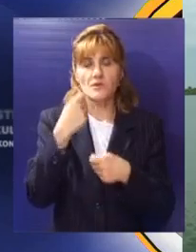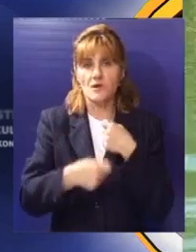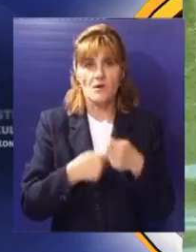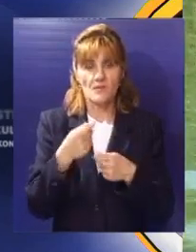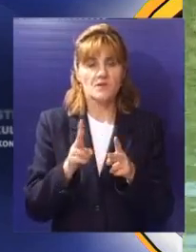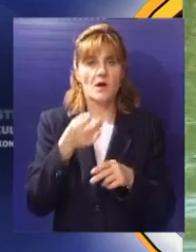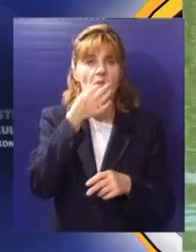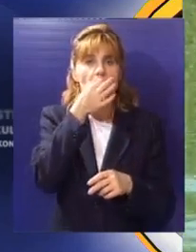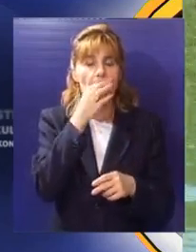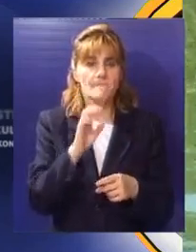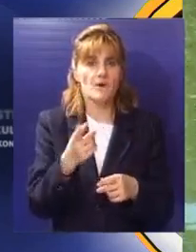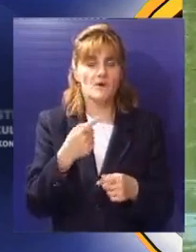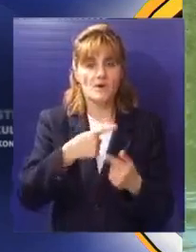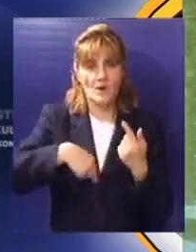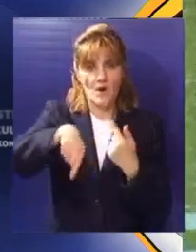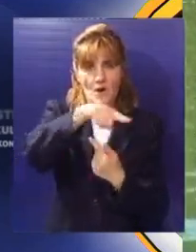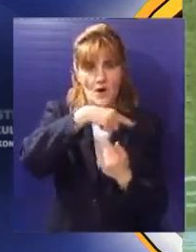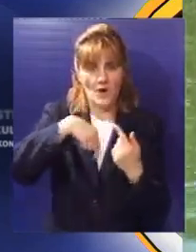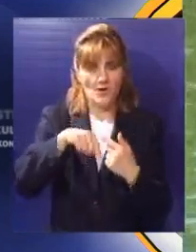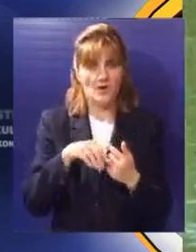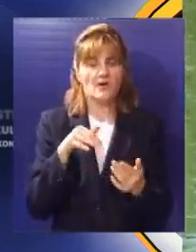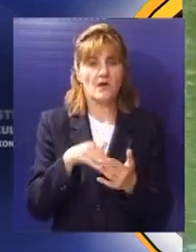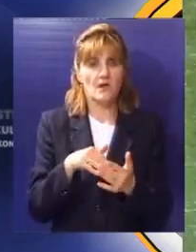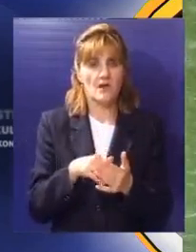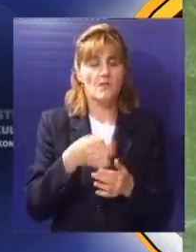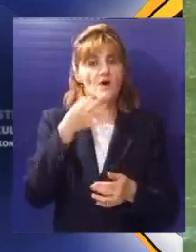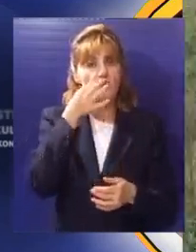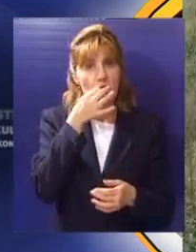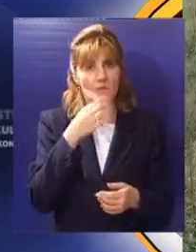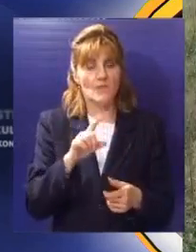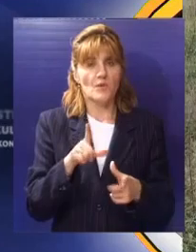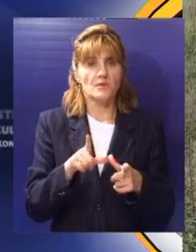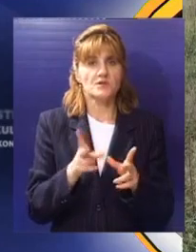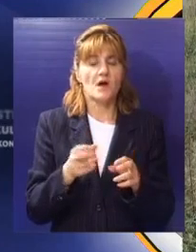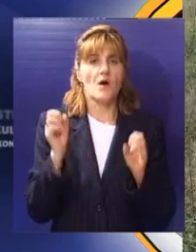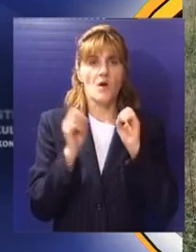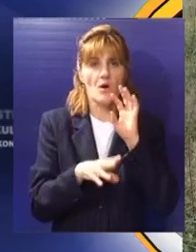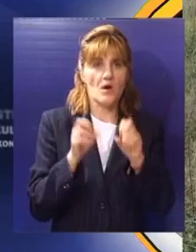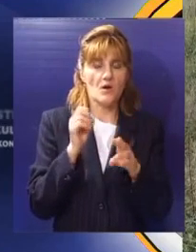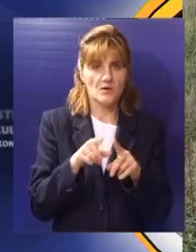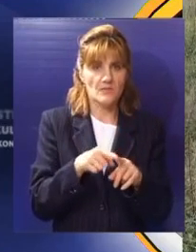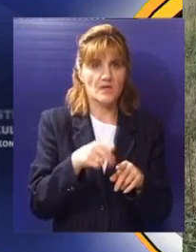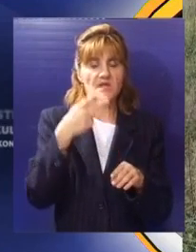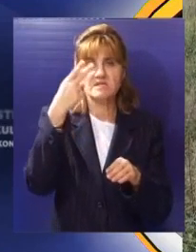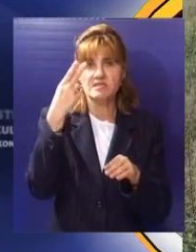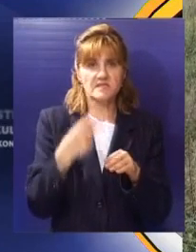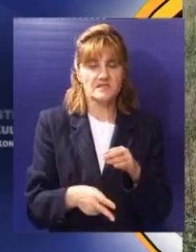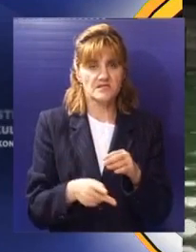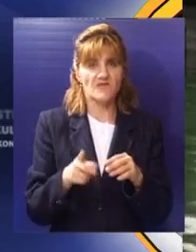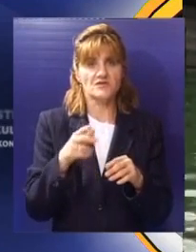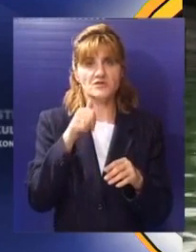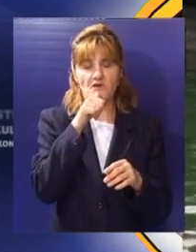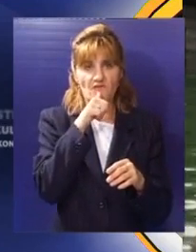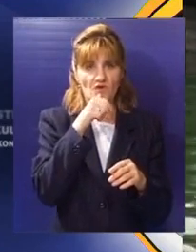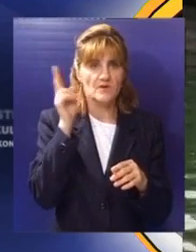aktivnosti na poboljšanju stanja okoline. Reč je o poboljšanju i unapređenju sistema upravljanja otpadom, završetku studije o